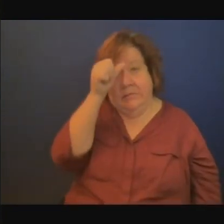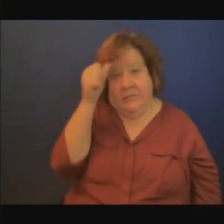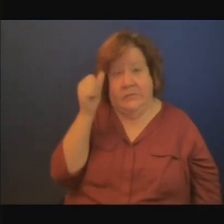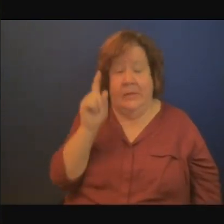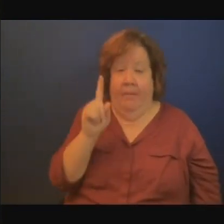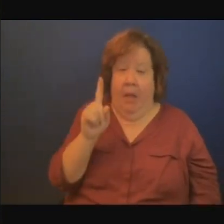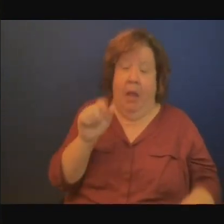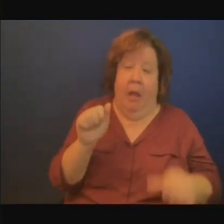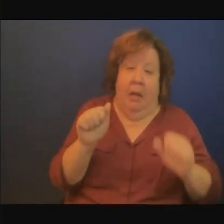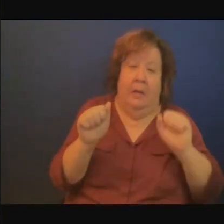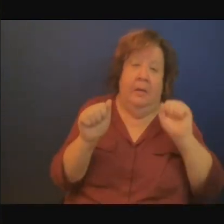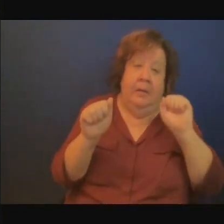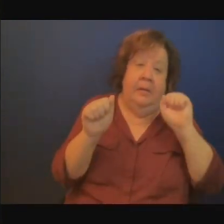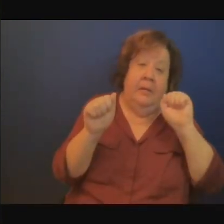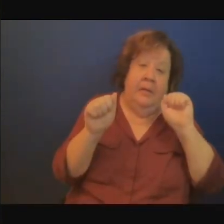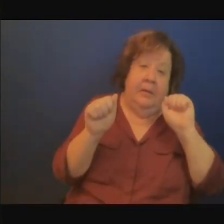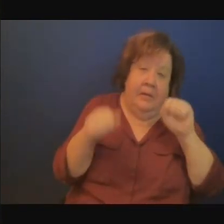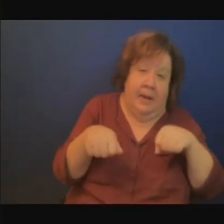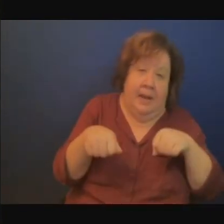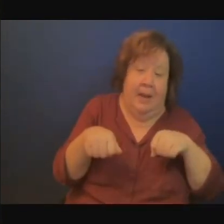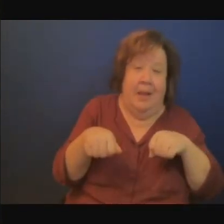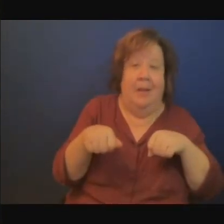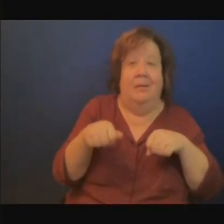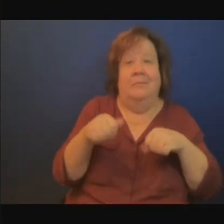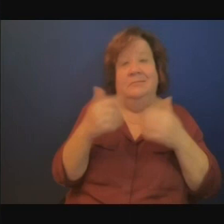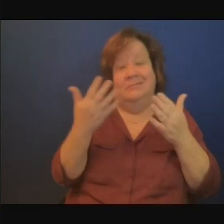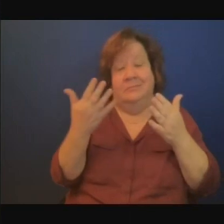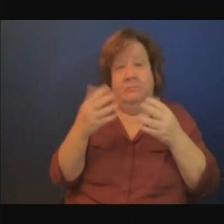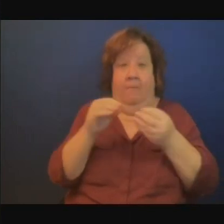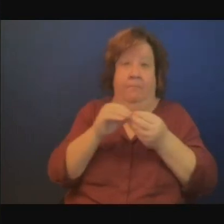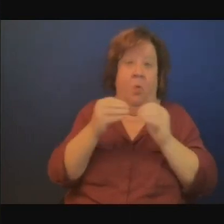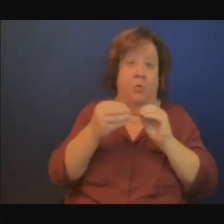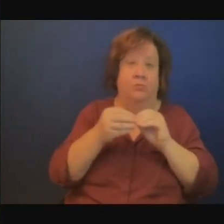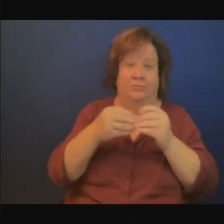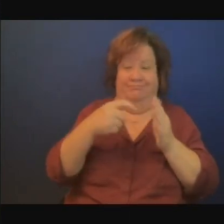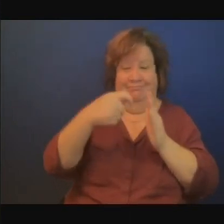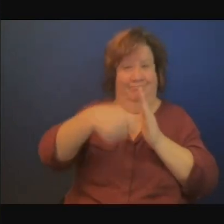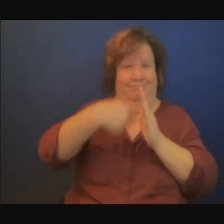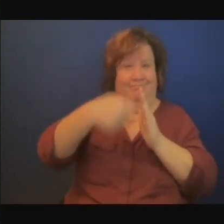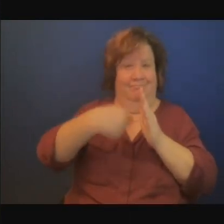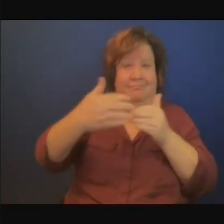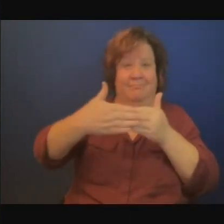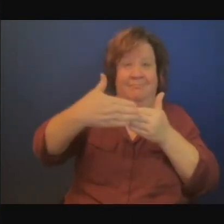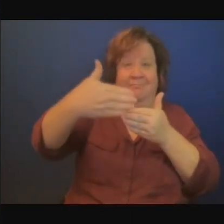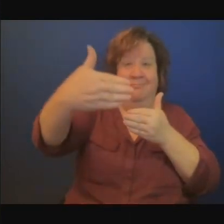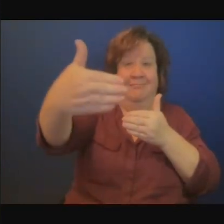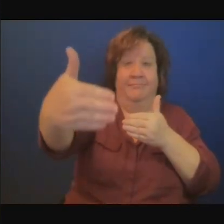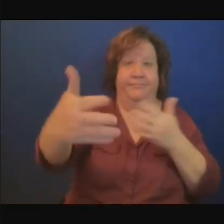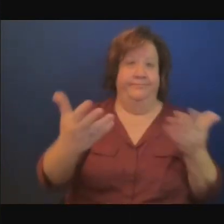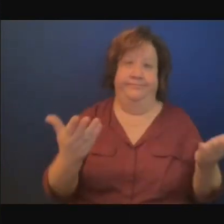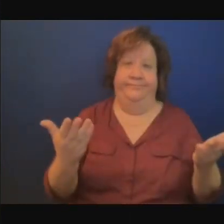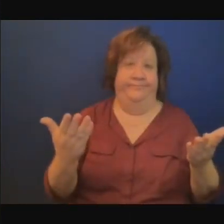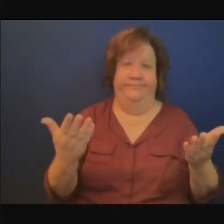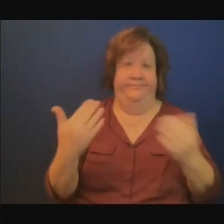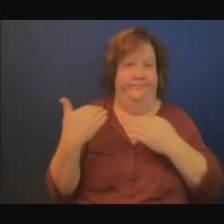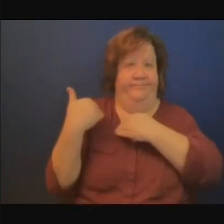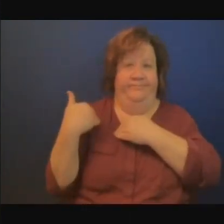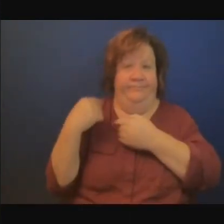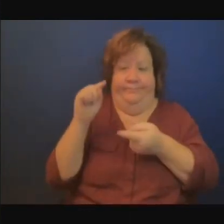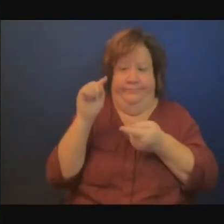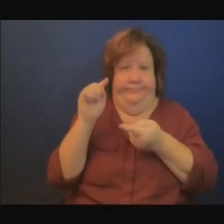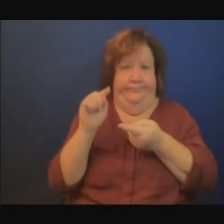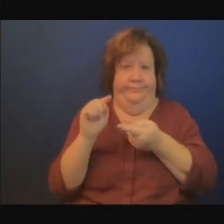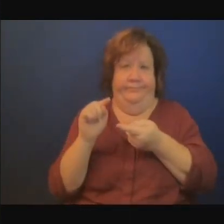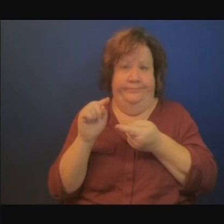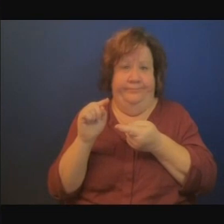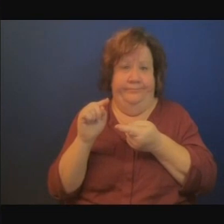faudrait importer des machines du matériel des biens du